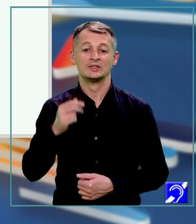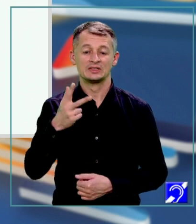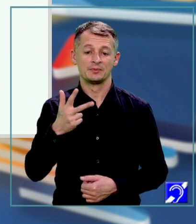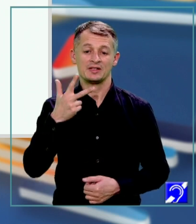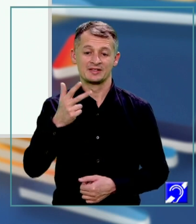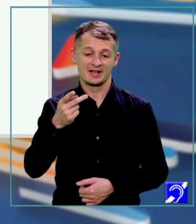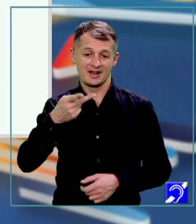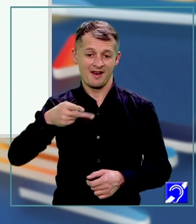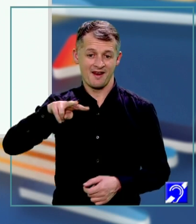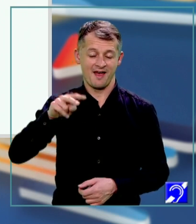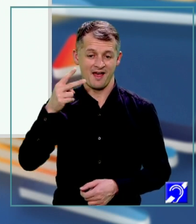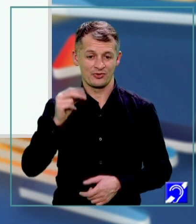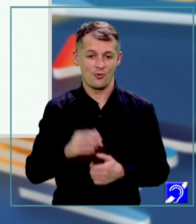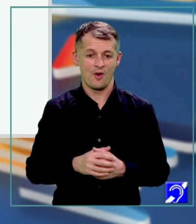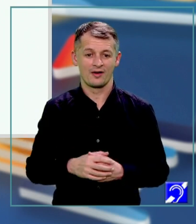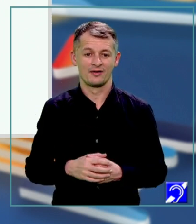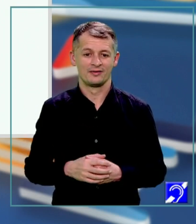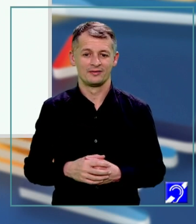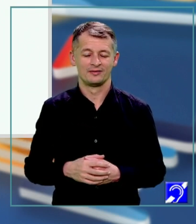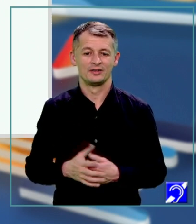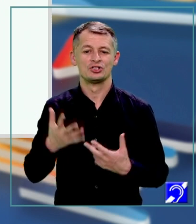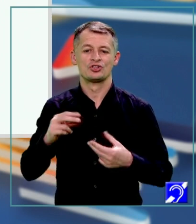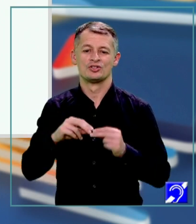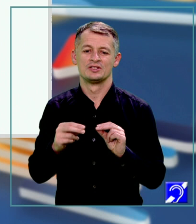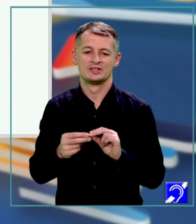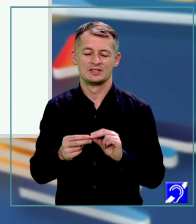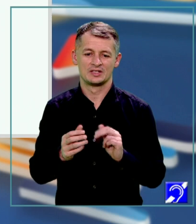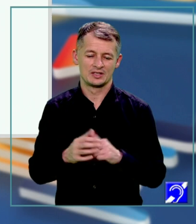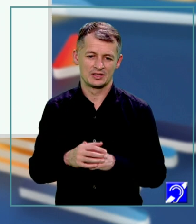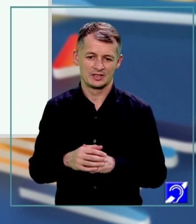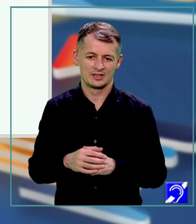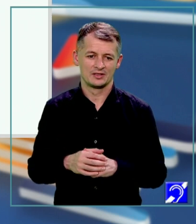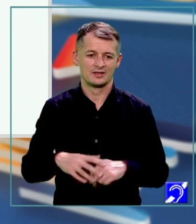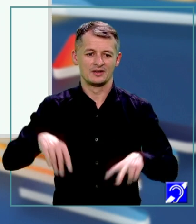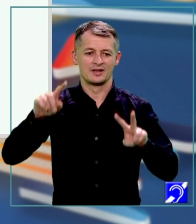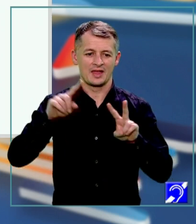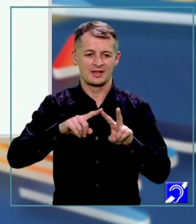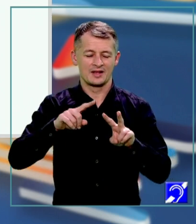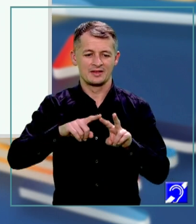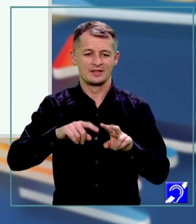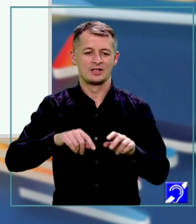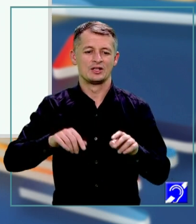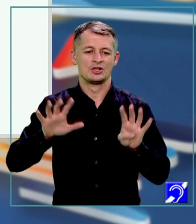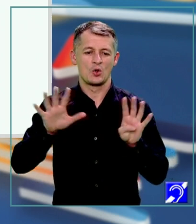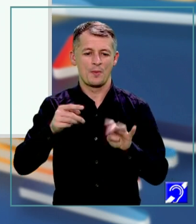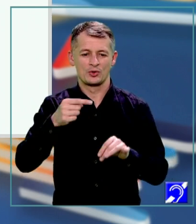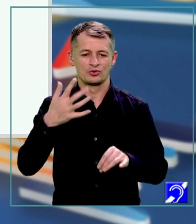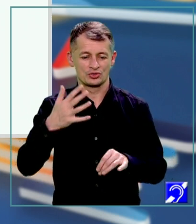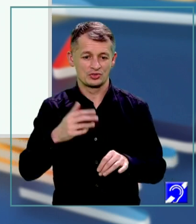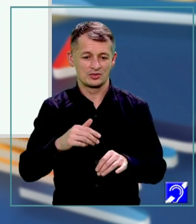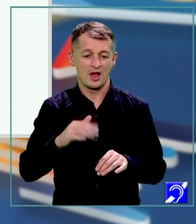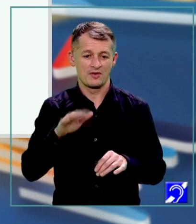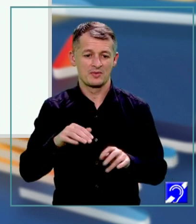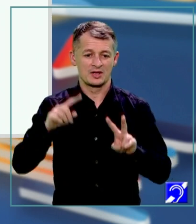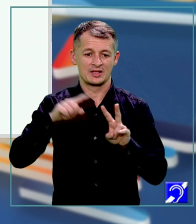doua minus radical din 5 la a doua. Ceea ce înseamnă radical din 9 minus 5, obținem radical din 4